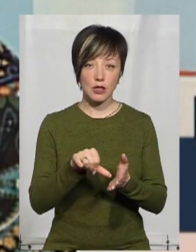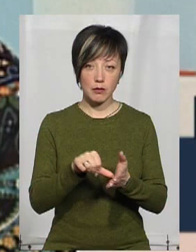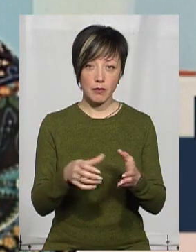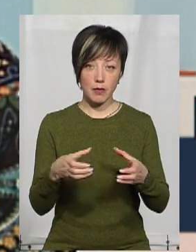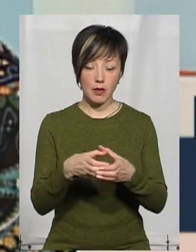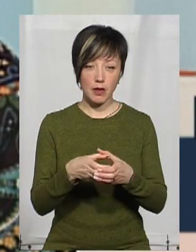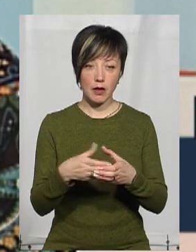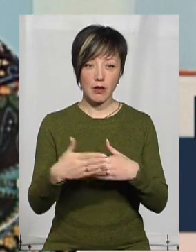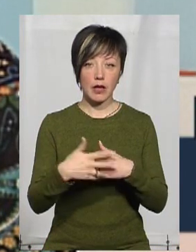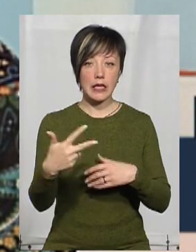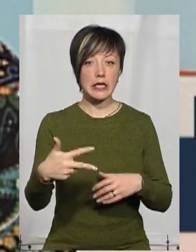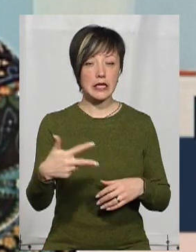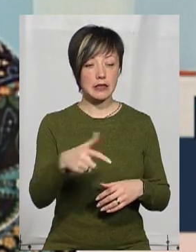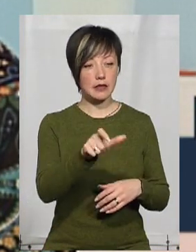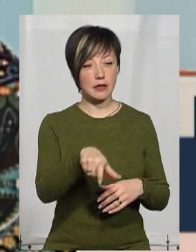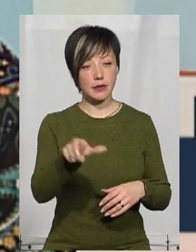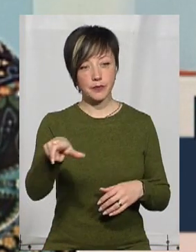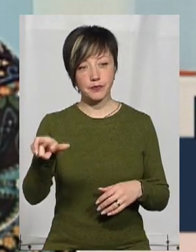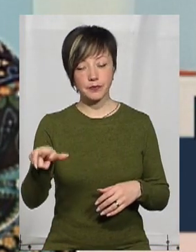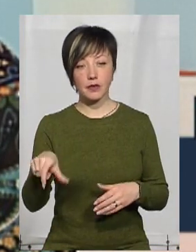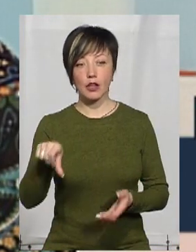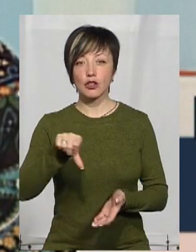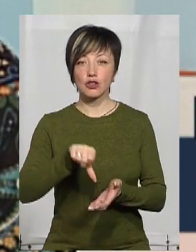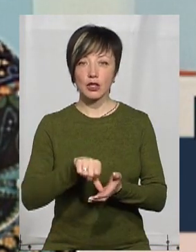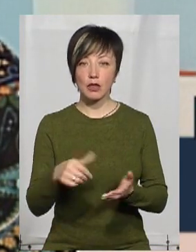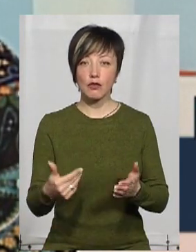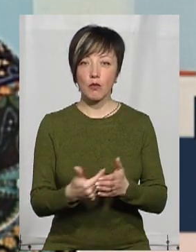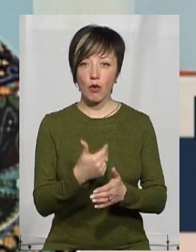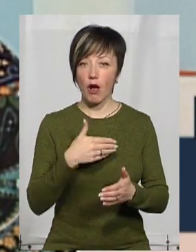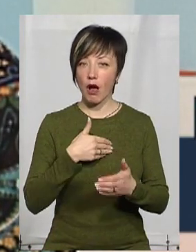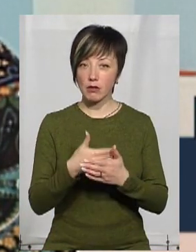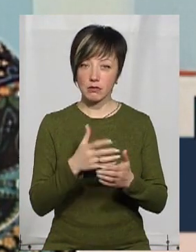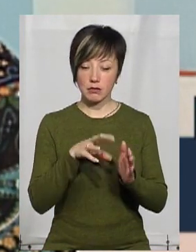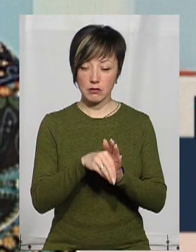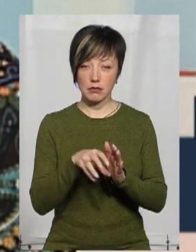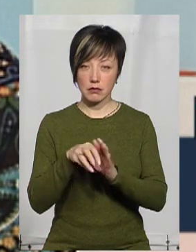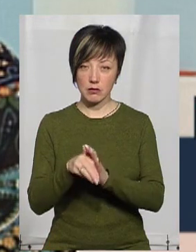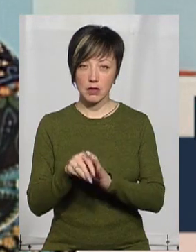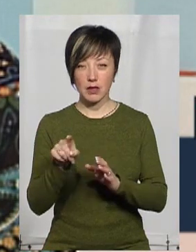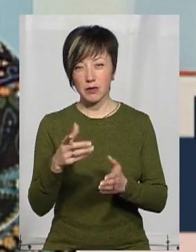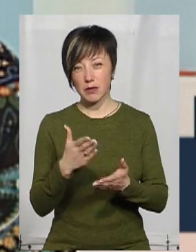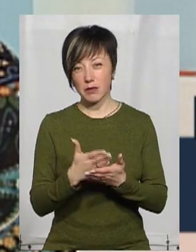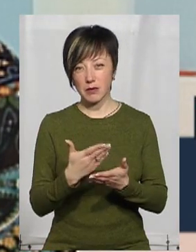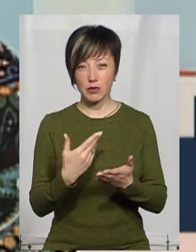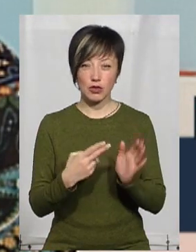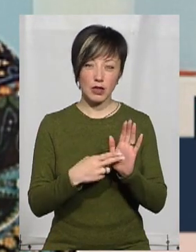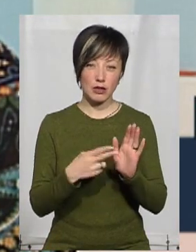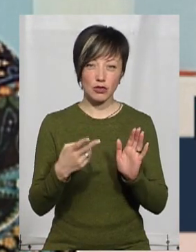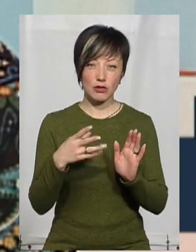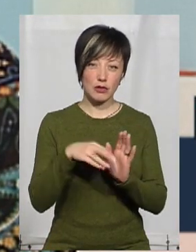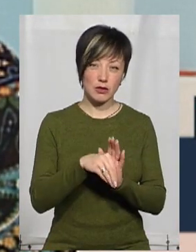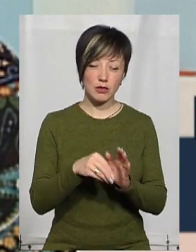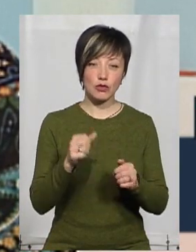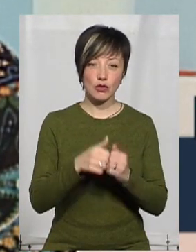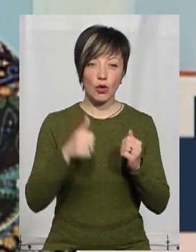наразі членів біля 30. Членство поновлюється, активних членів. Тому що для членства це потрібно